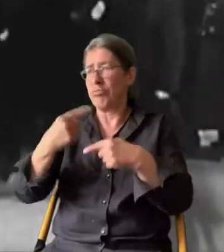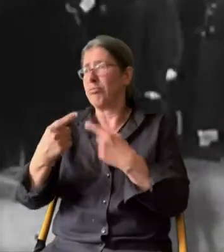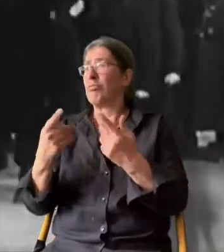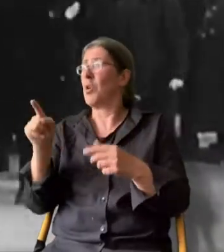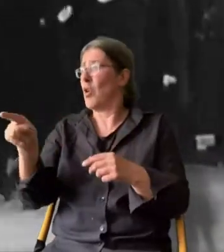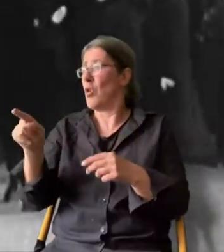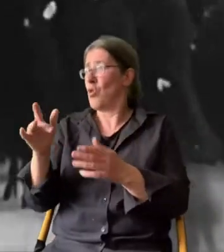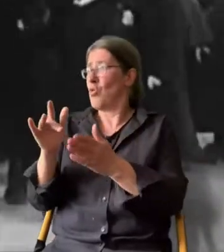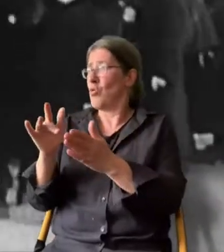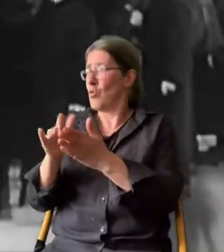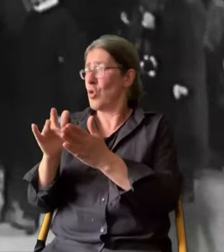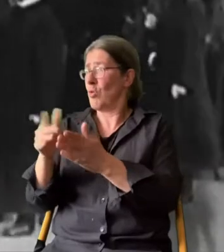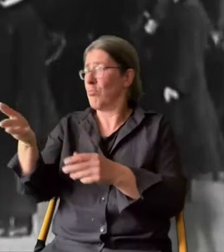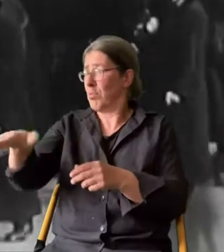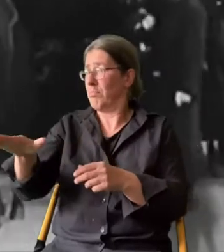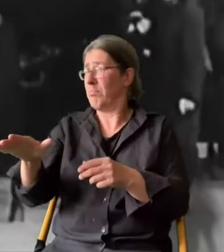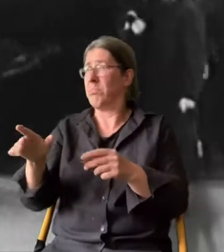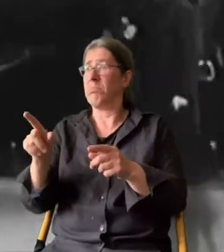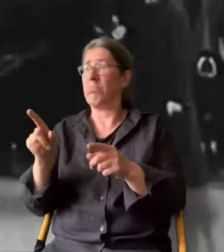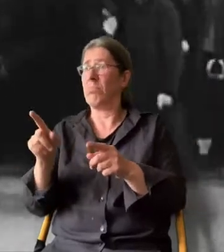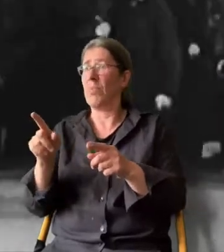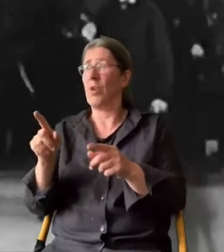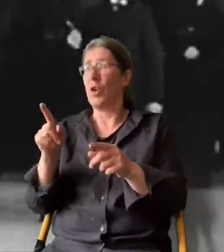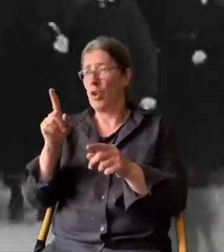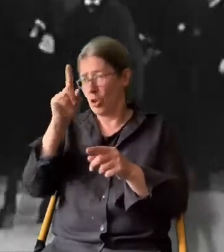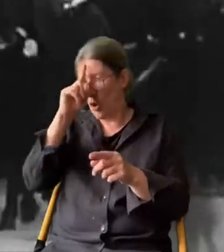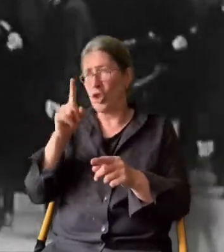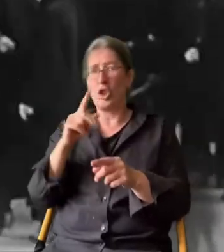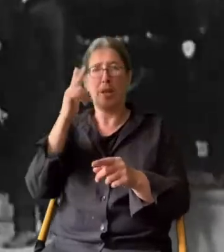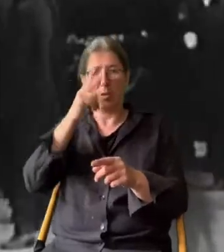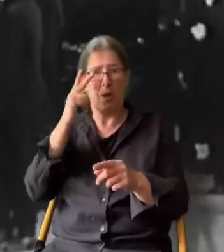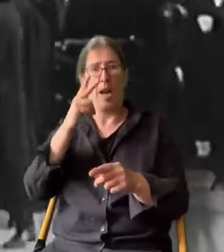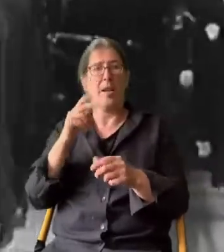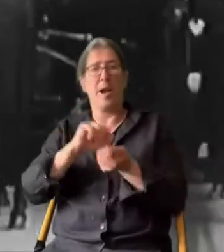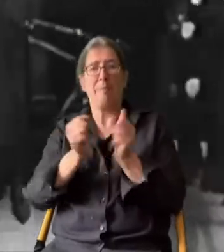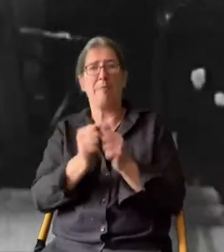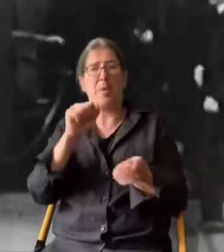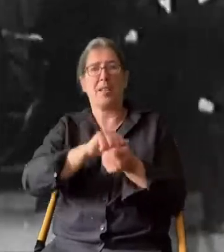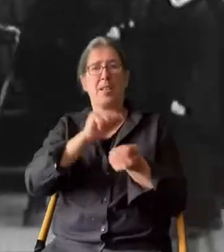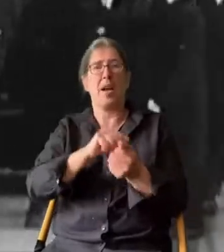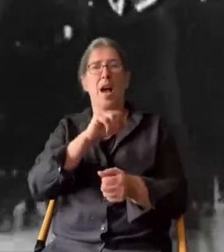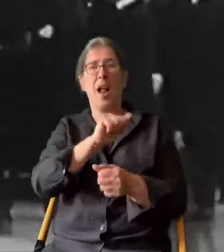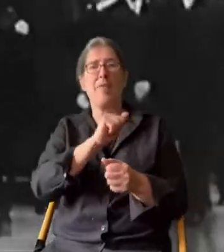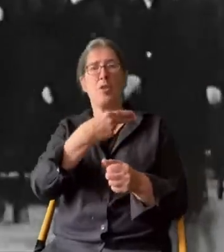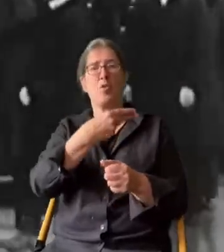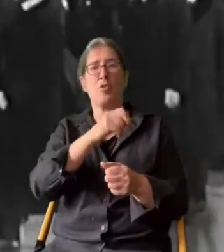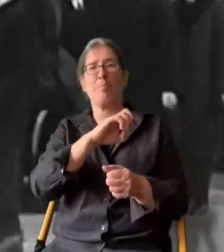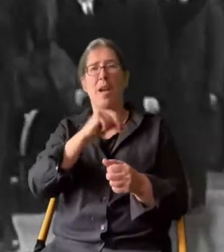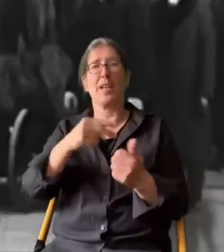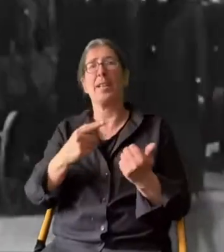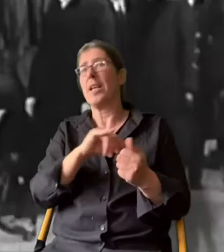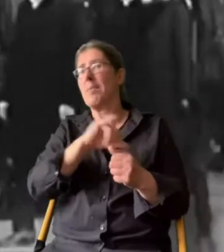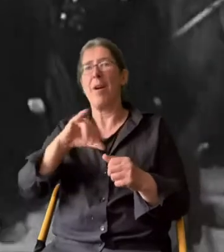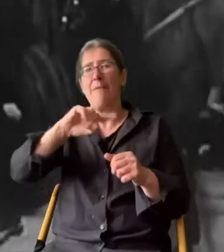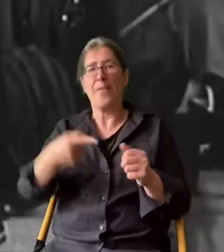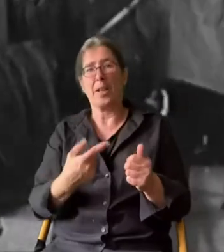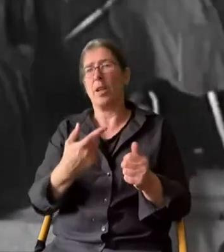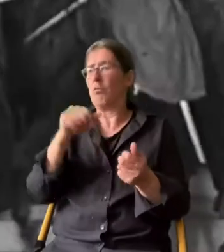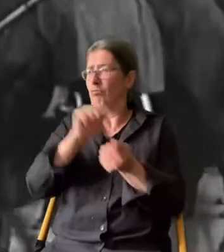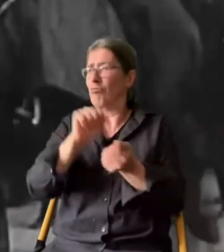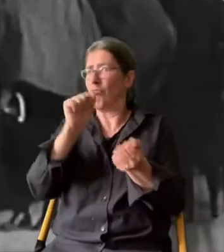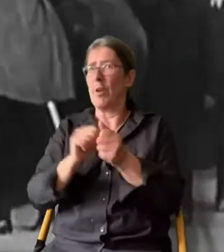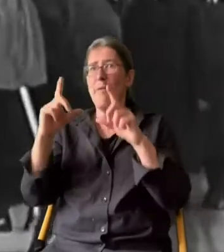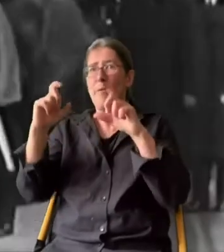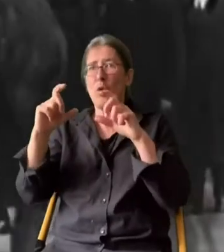die ständigen Anfeindungen, vor allem die Hetzkampagnen der deutschen nationalen Kampfpresse um Alfred Hugenberg. Immer wieder wurde